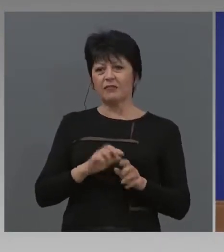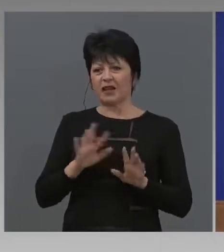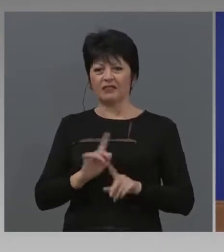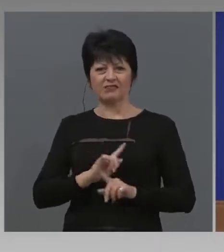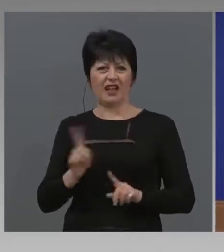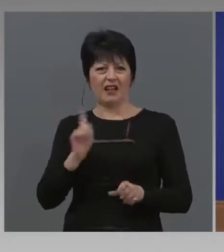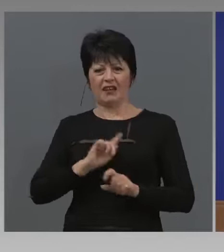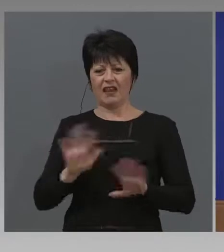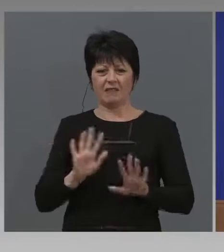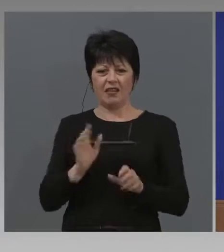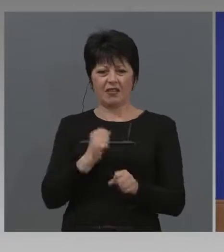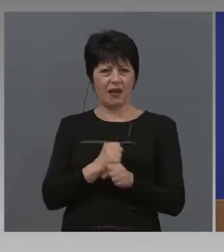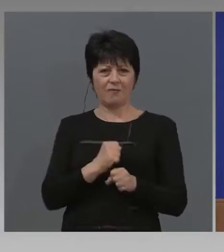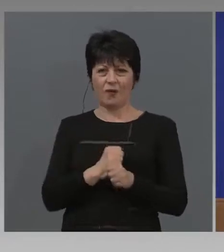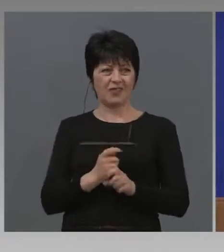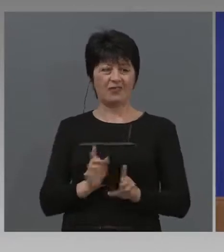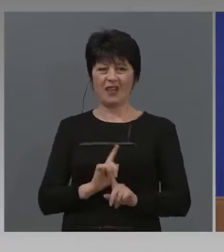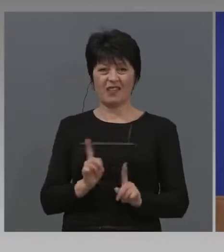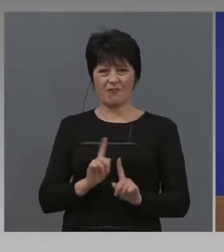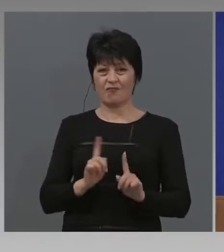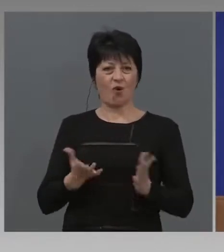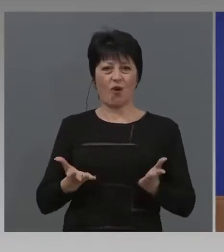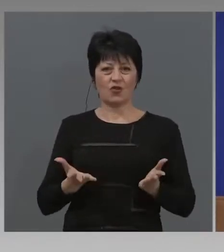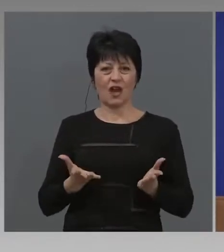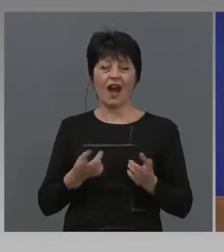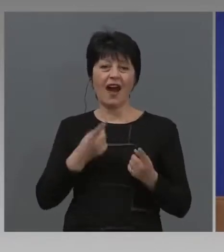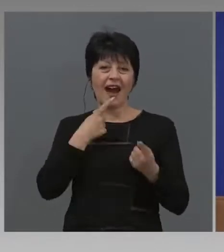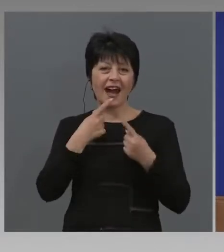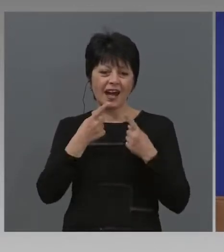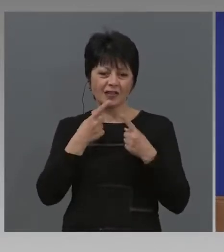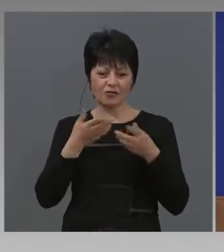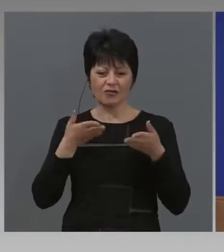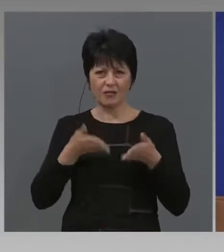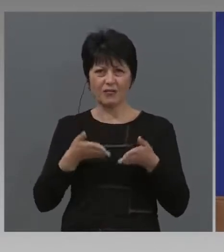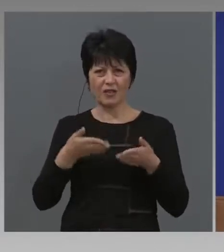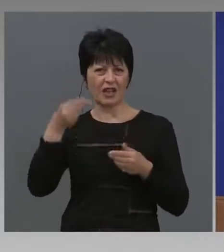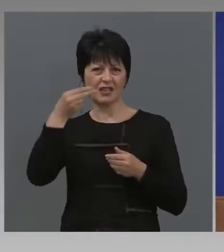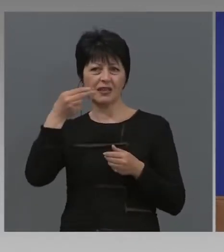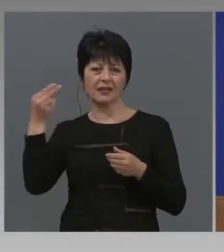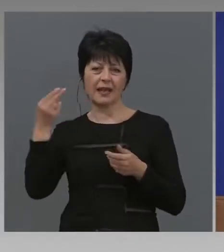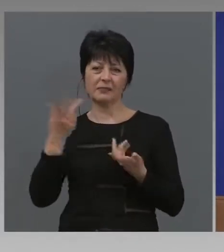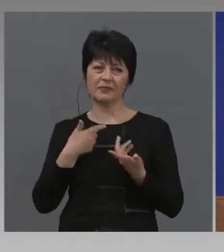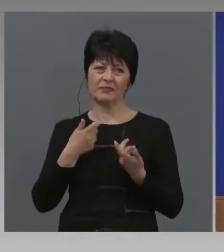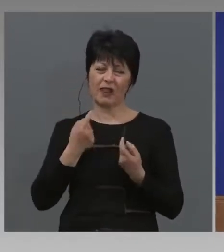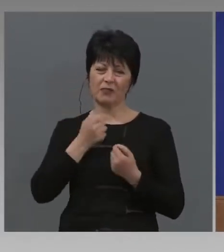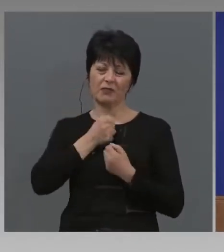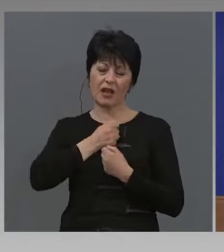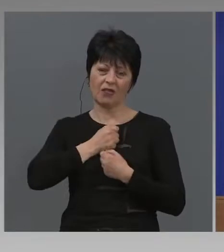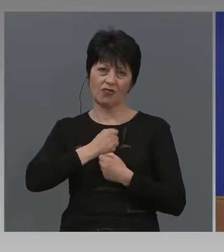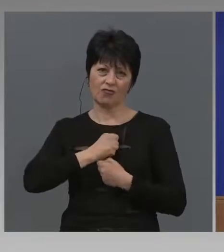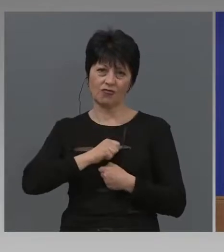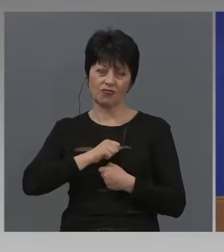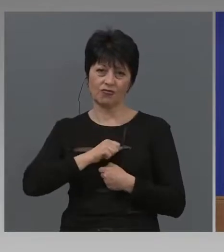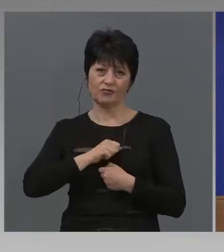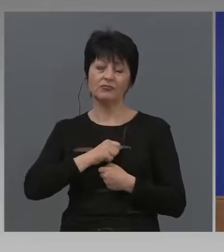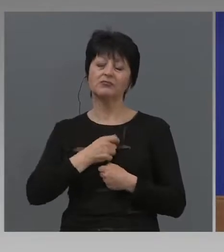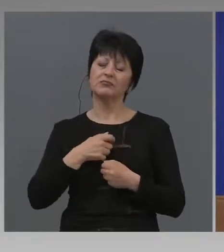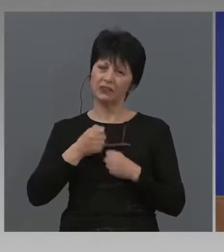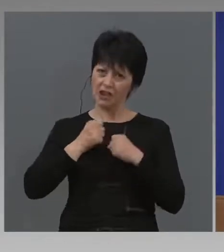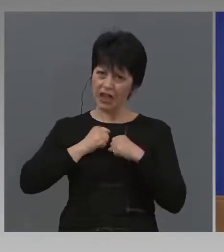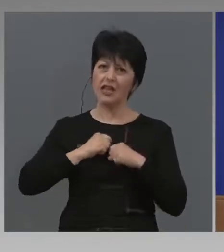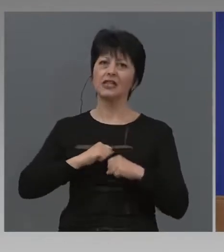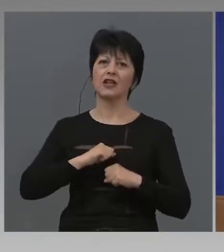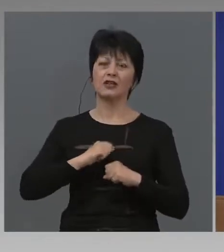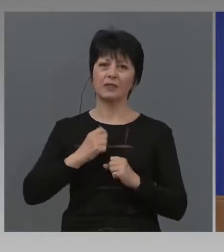работиме. Просто дори в тази ситуация, разговора по тази тема ме натъжава. Защото ще издържиме. Не, ваши